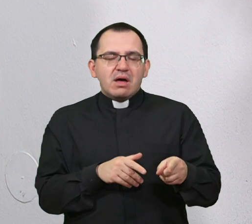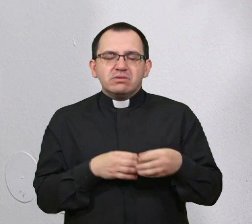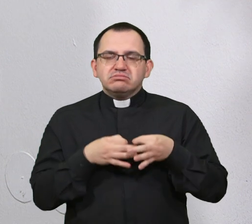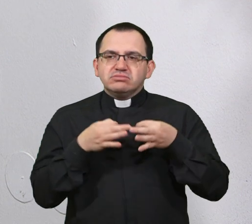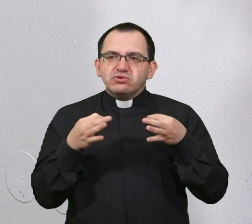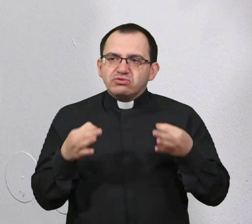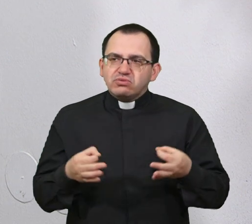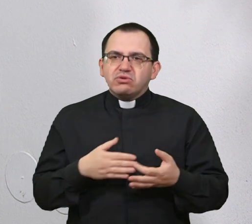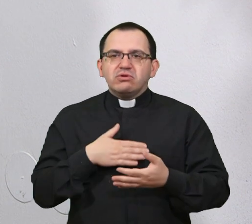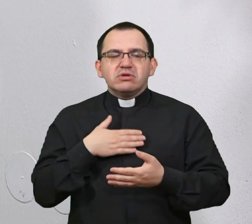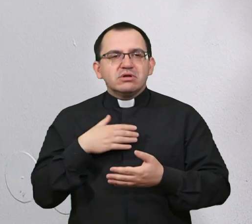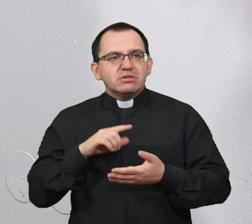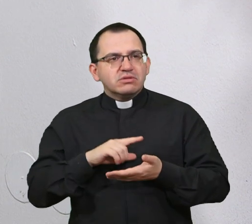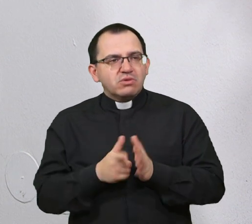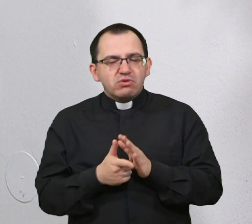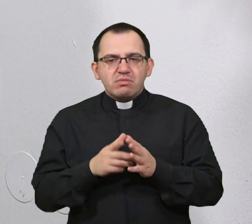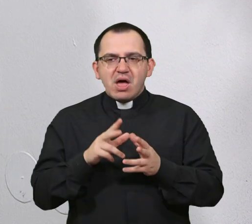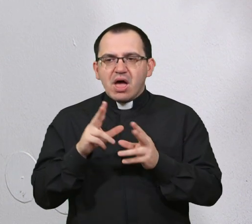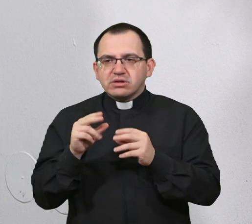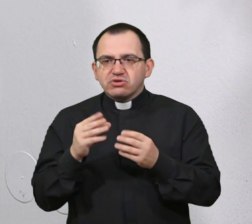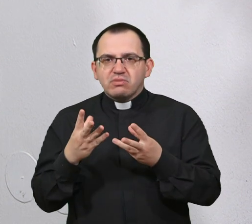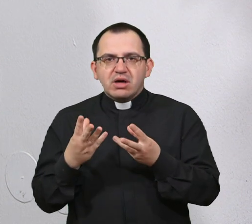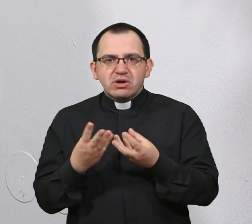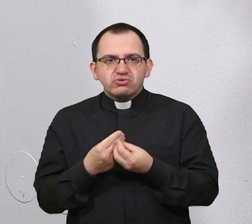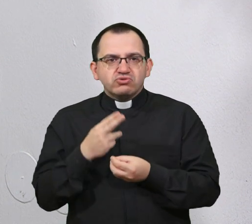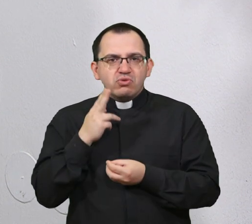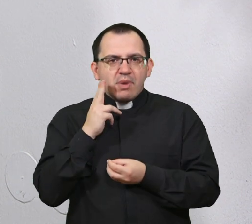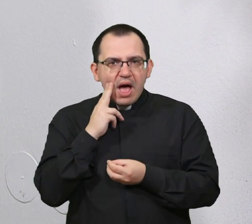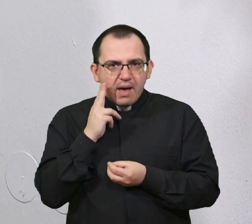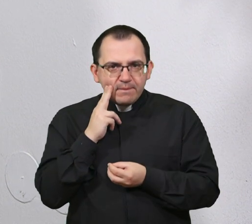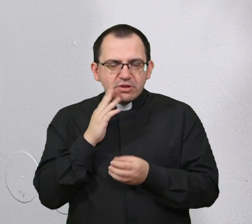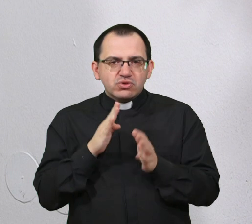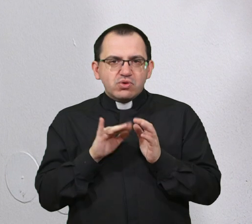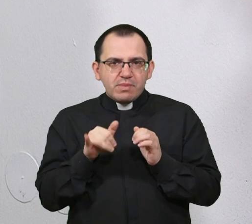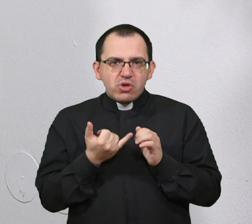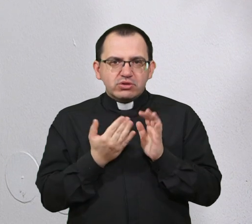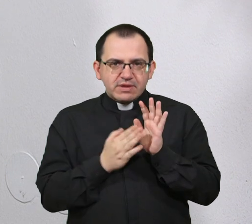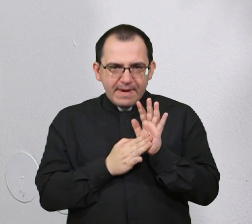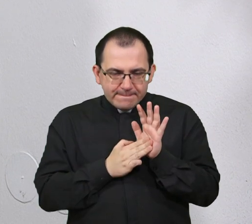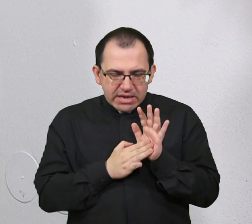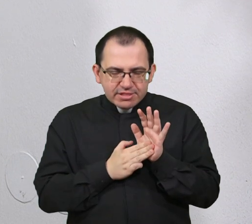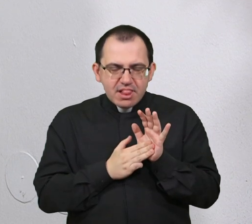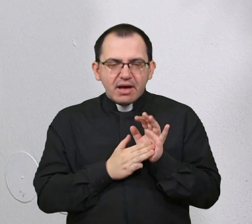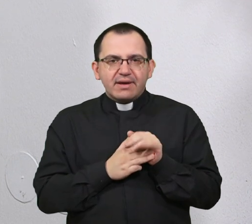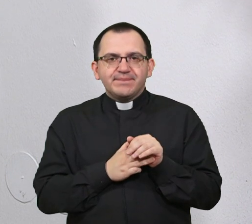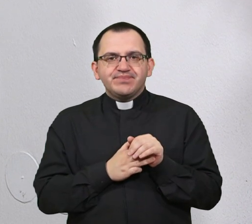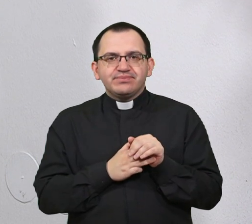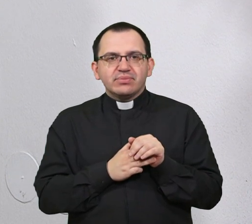otvoreni da je razgovarao sa ondašnjim biskupom Josipom Mrzljakom,